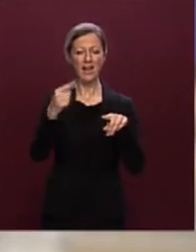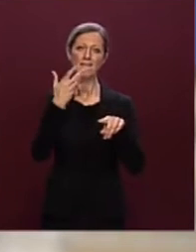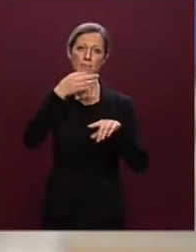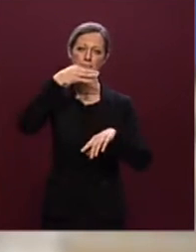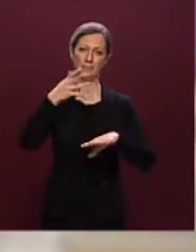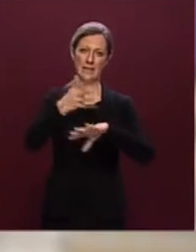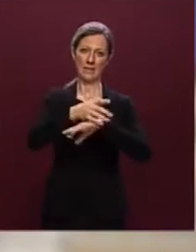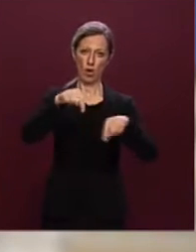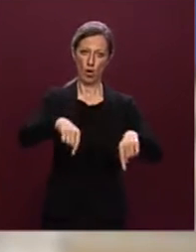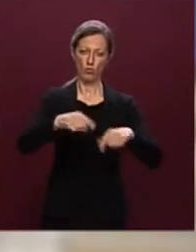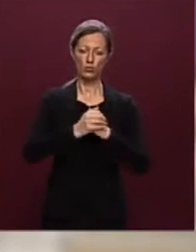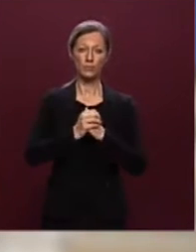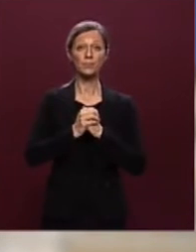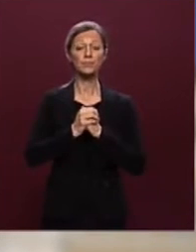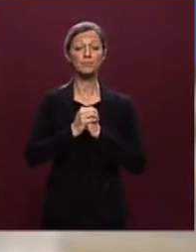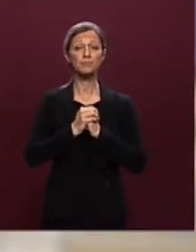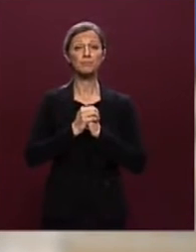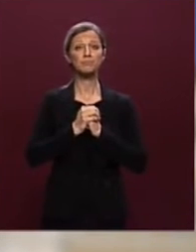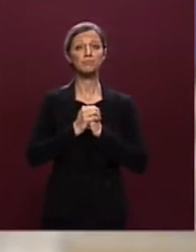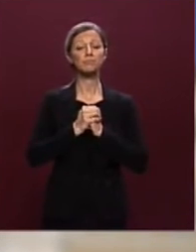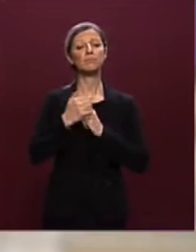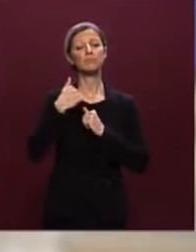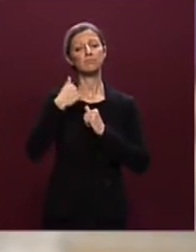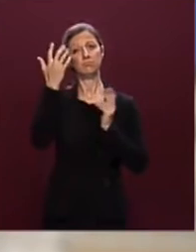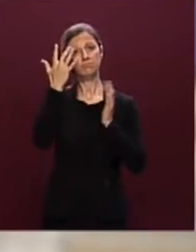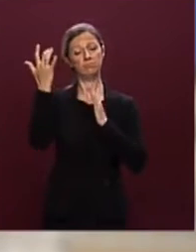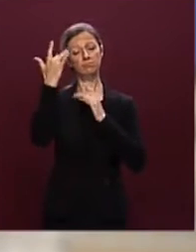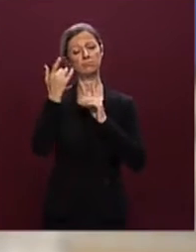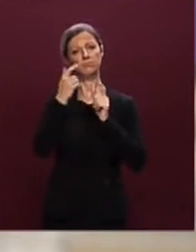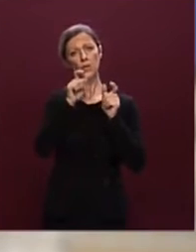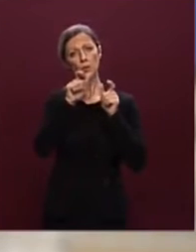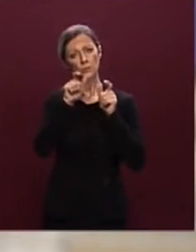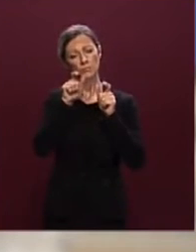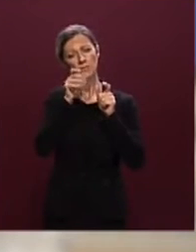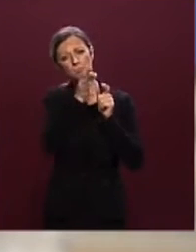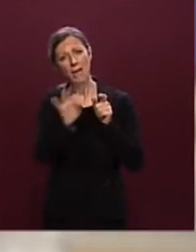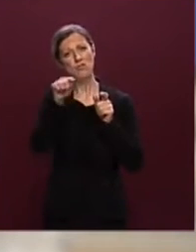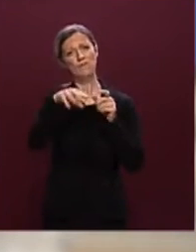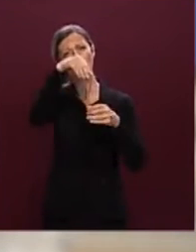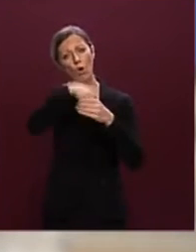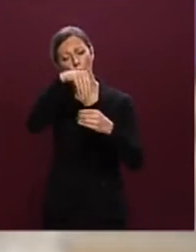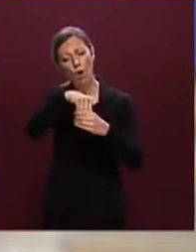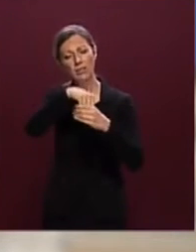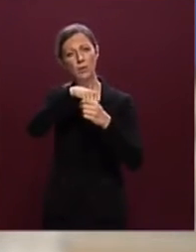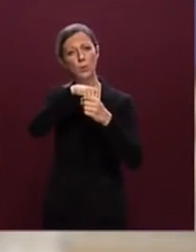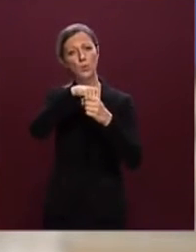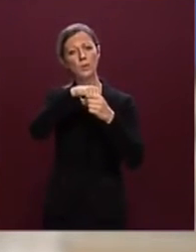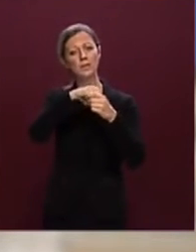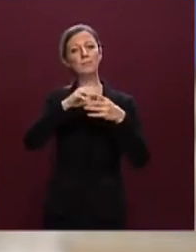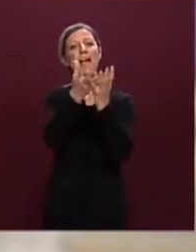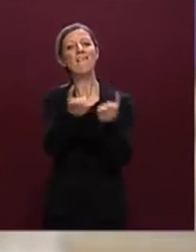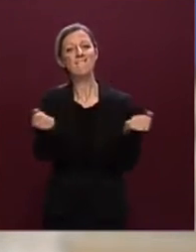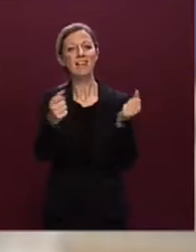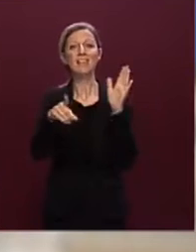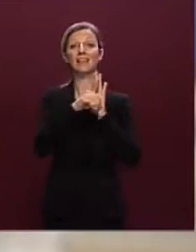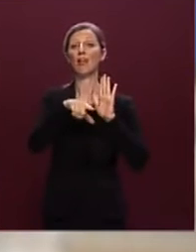svolgerà alcune riflessioni specifiche rispetto ai contenuti e agli effetti del decreto legge che è